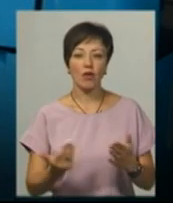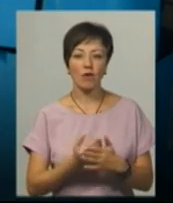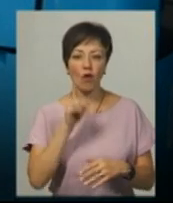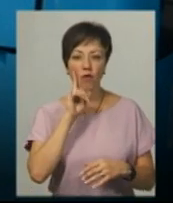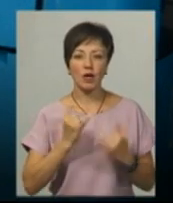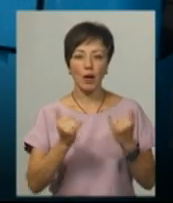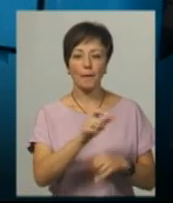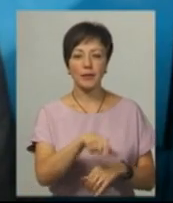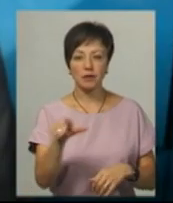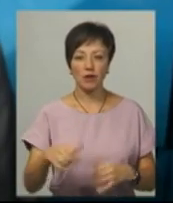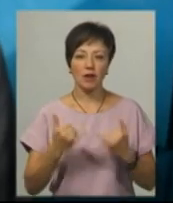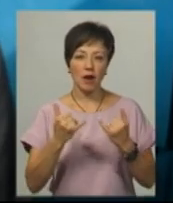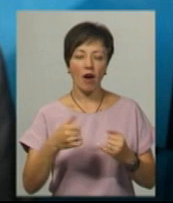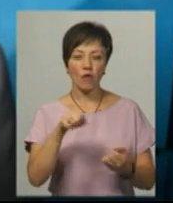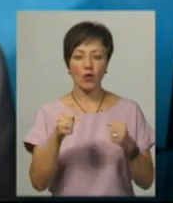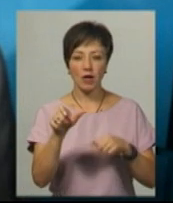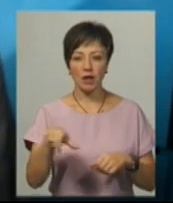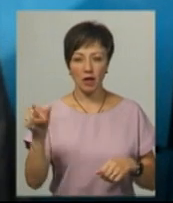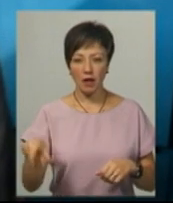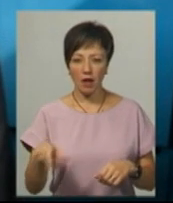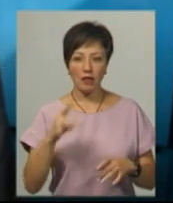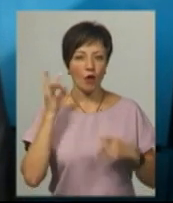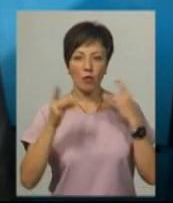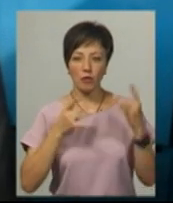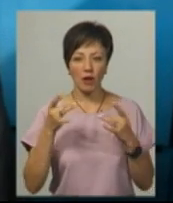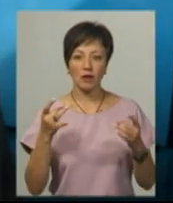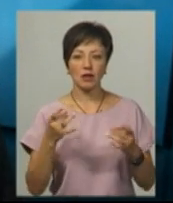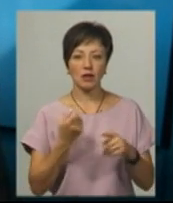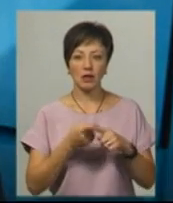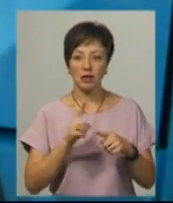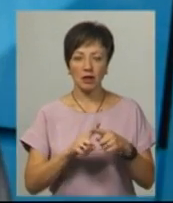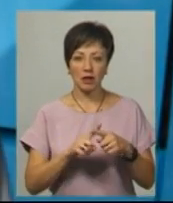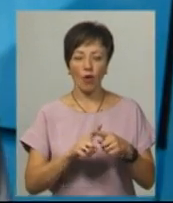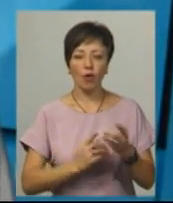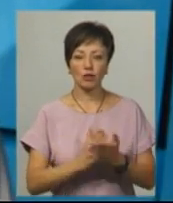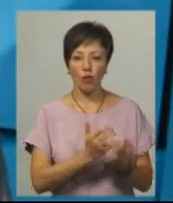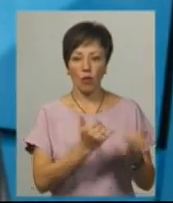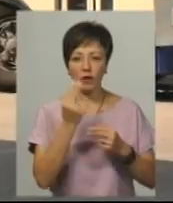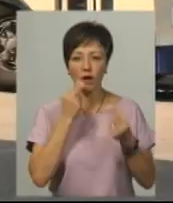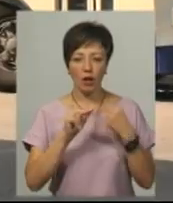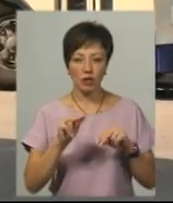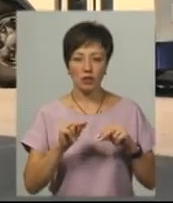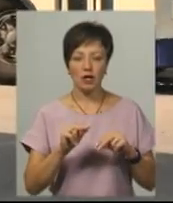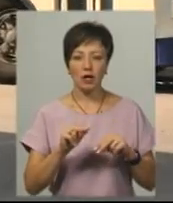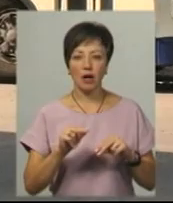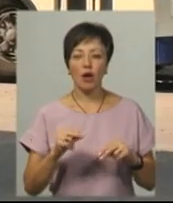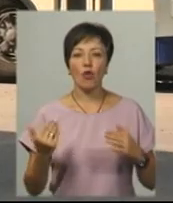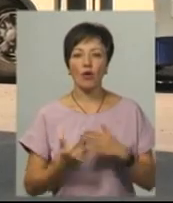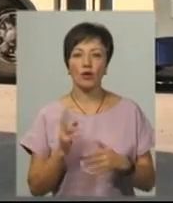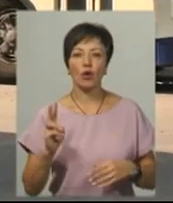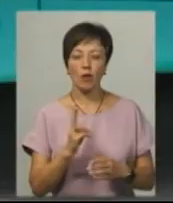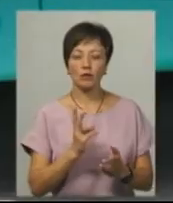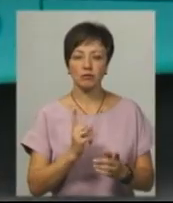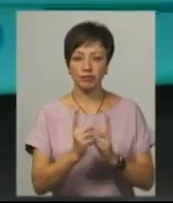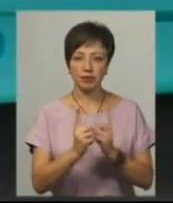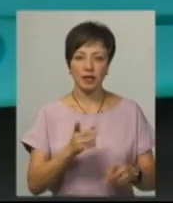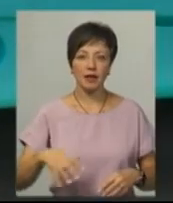пасажирів, комфорт для водія. Пасажирам легше, не гуде, не б'ється. Обслуговування теж краще. Нові тролейбуси курсуватимуть на всіх